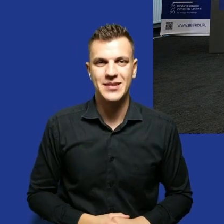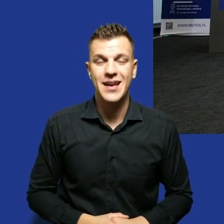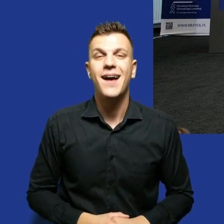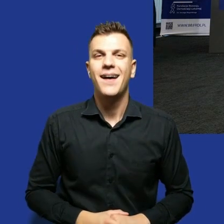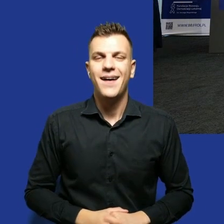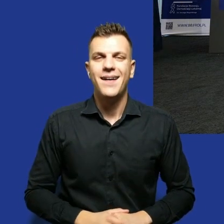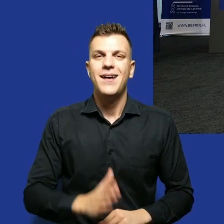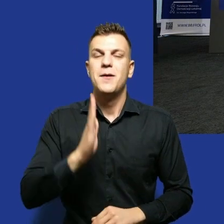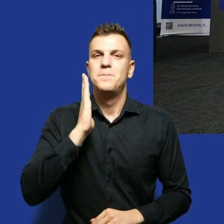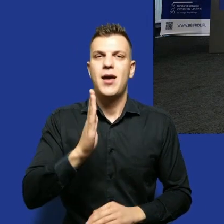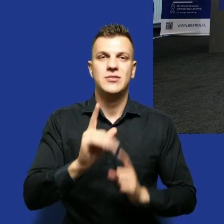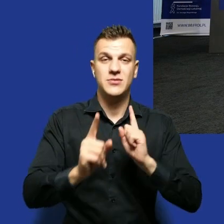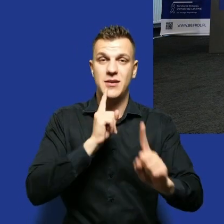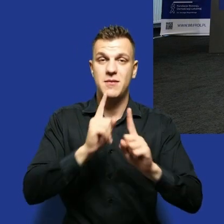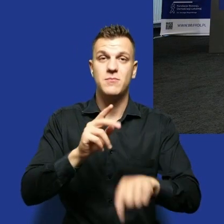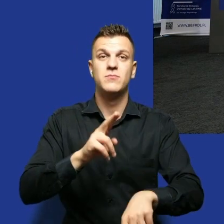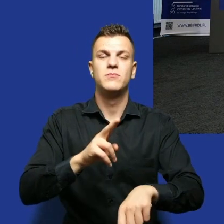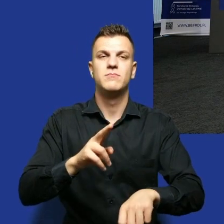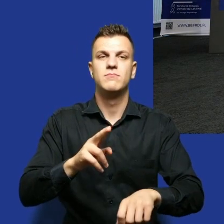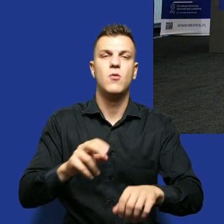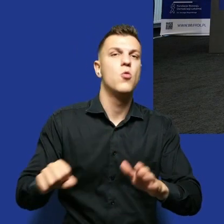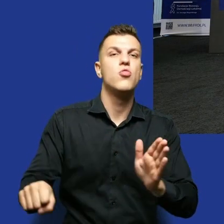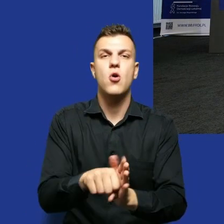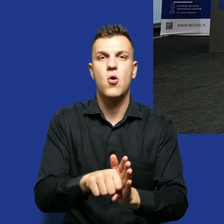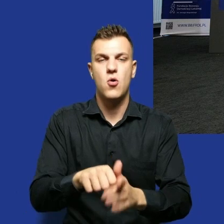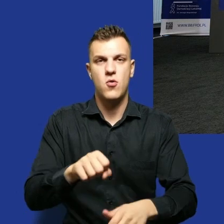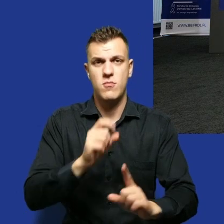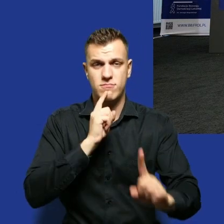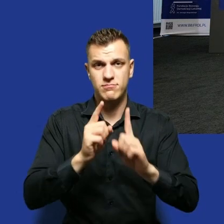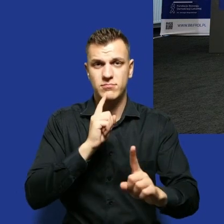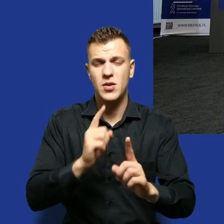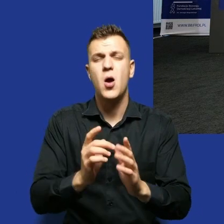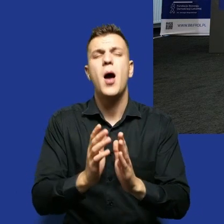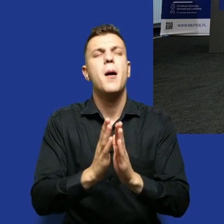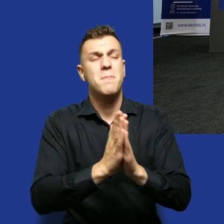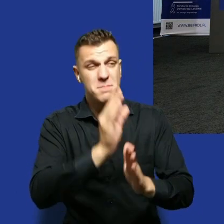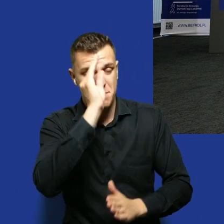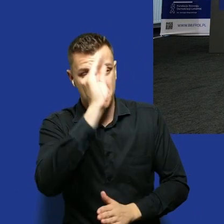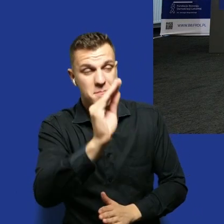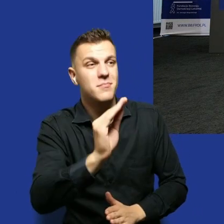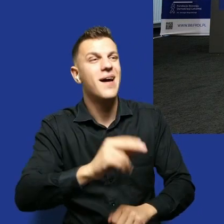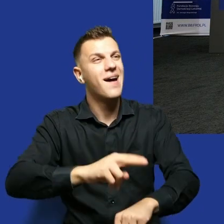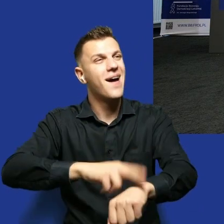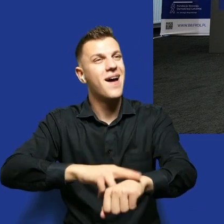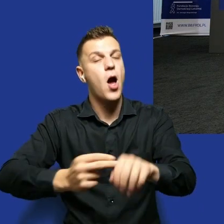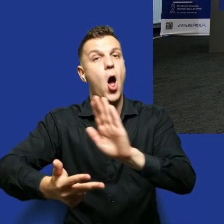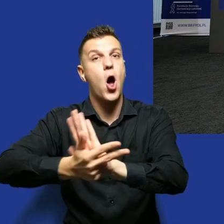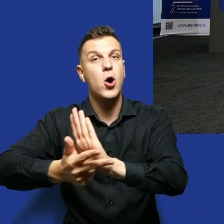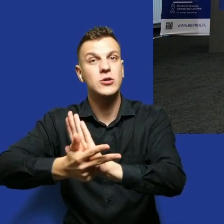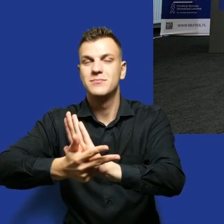Rozmawiamy do Iwono, taka prośba, żeby zostawić jeszcze 20 minut przed 18